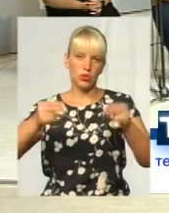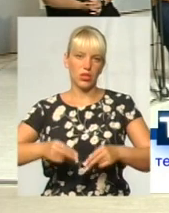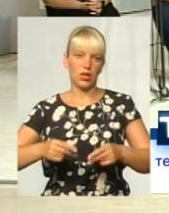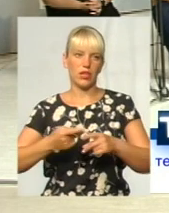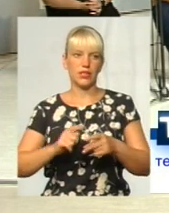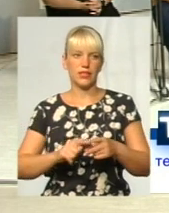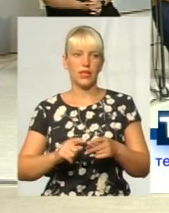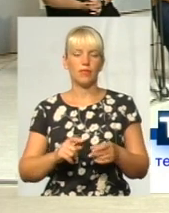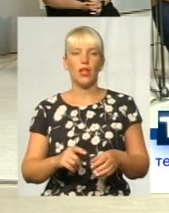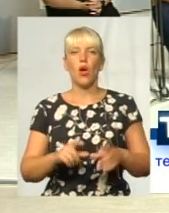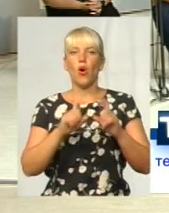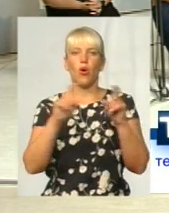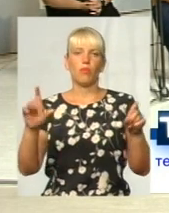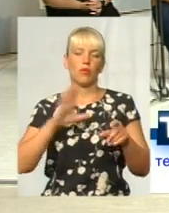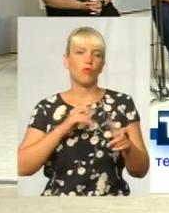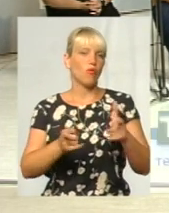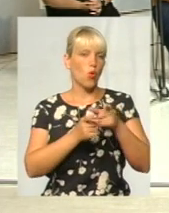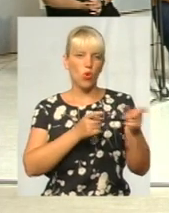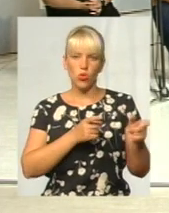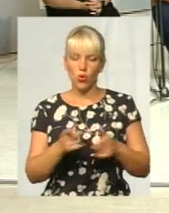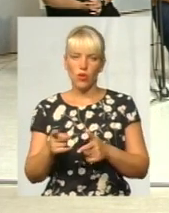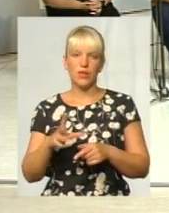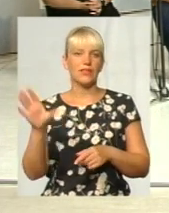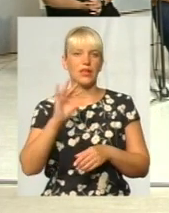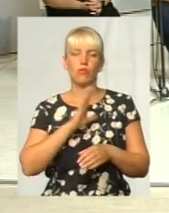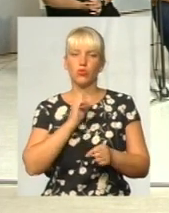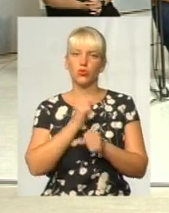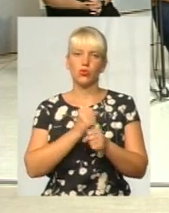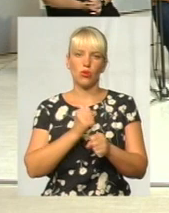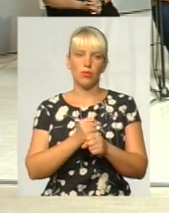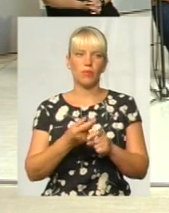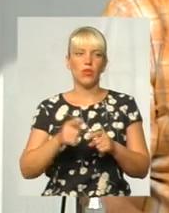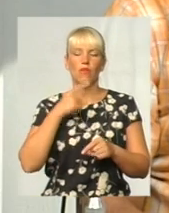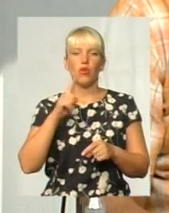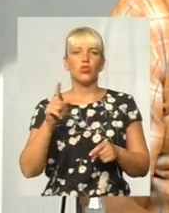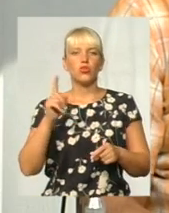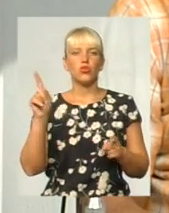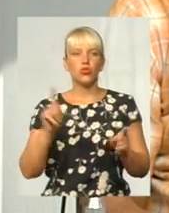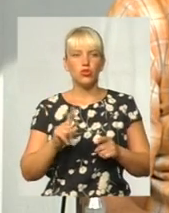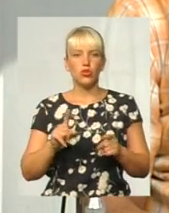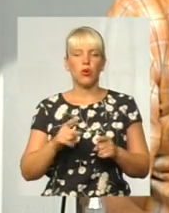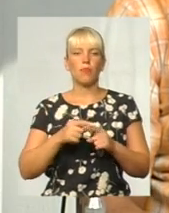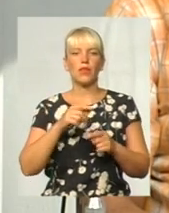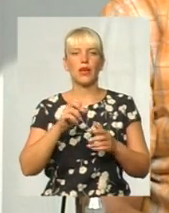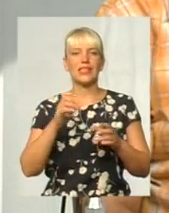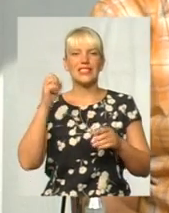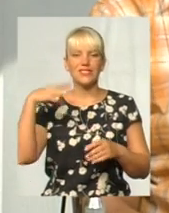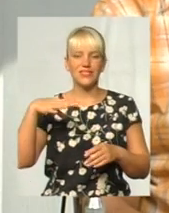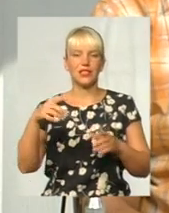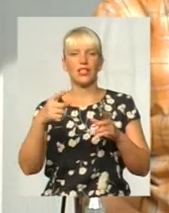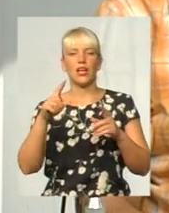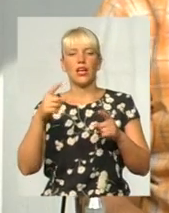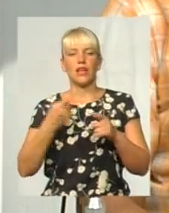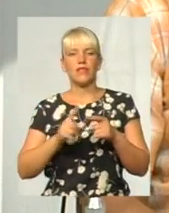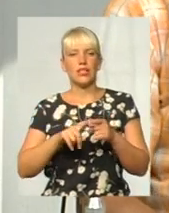доготовий? об'єкт був готовий, було зроблено. Питання в тому, що в мережі пускається після того, коли він здається в експлуатацію. Тобто,